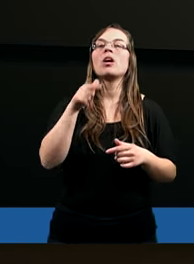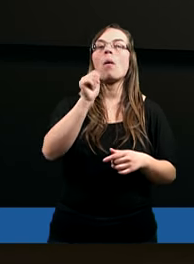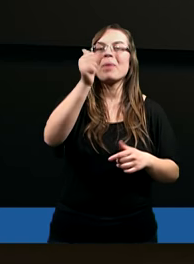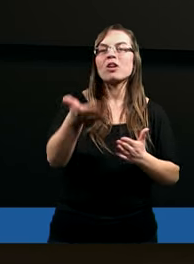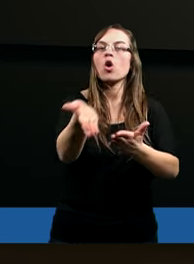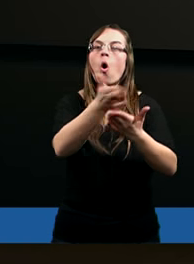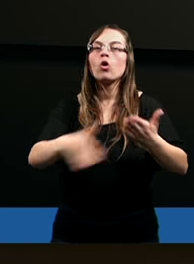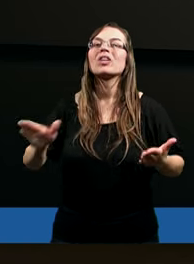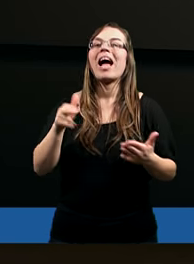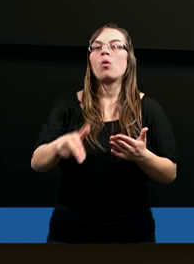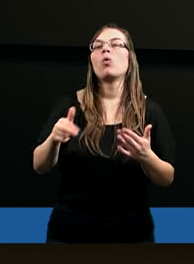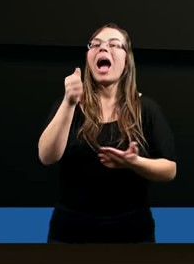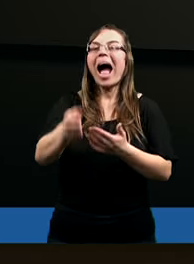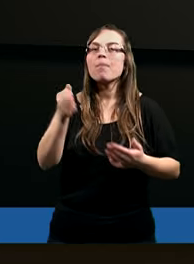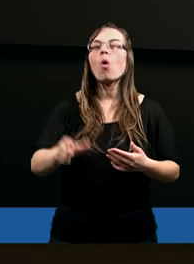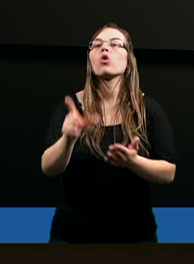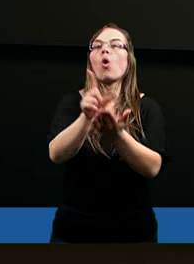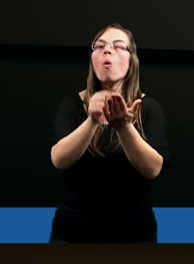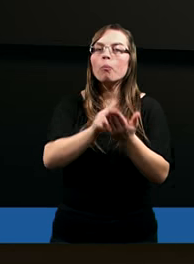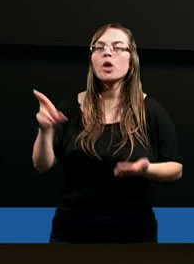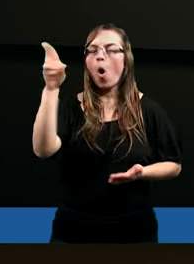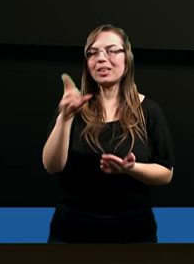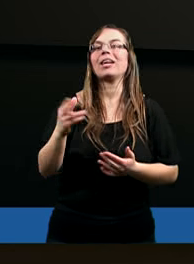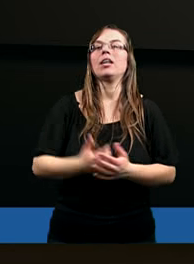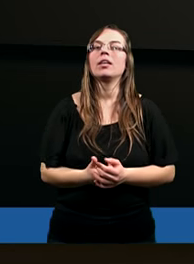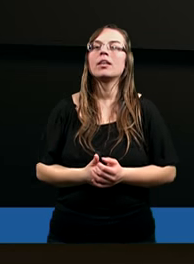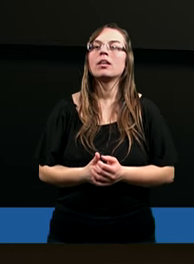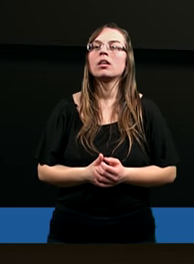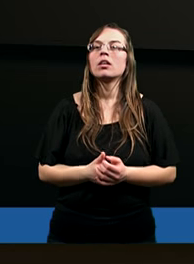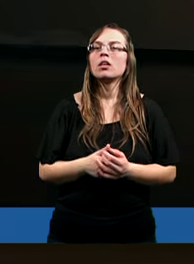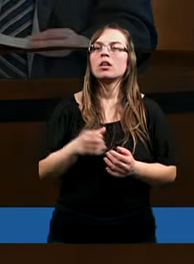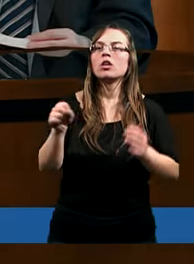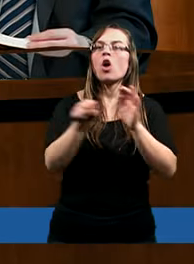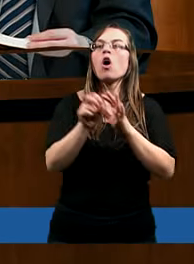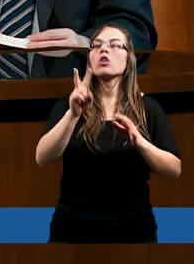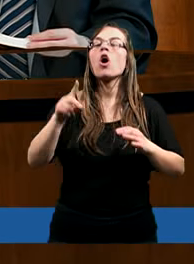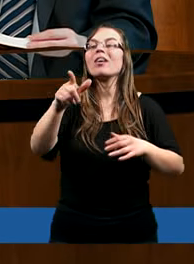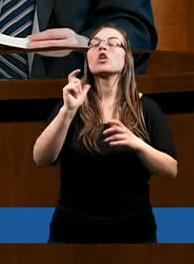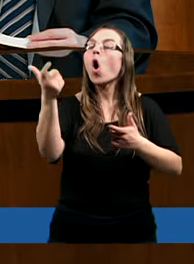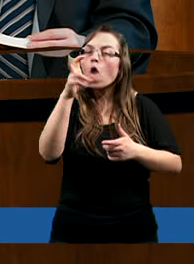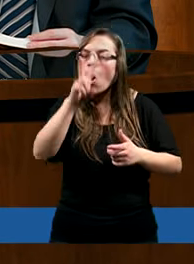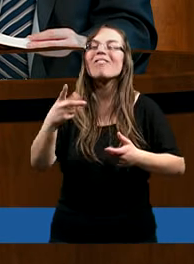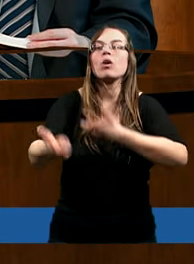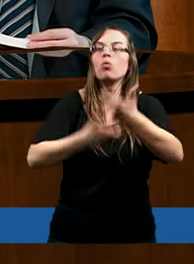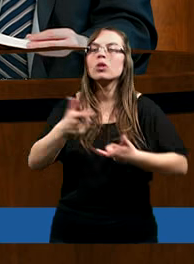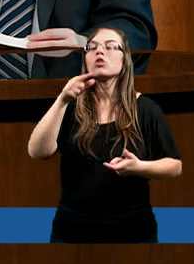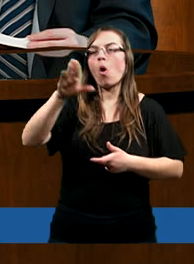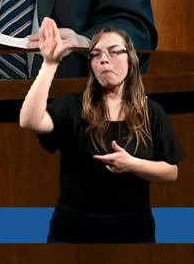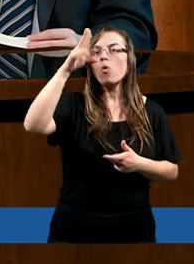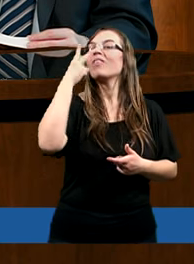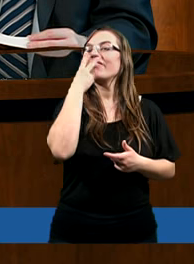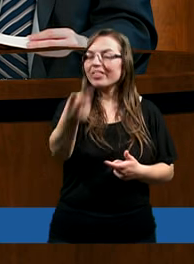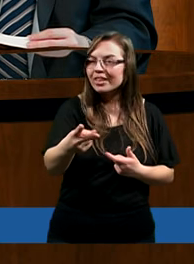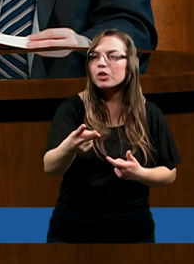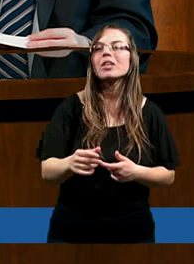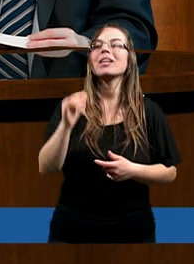rozdziału apostoł Piotr. Że cokolwiek uczynimy, to Bóg widzi